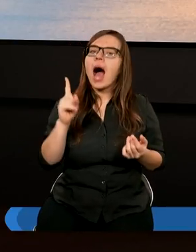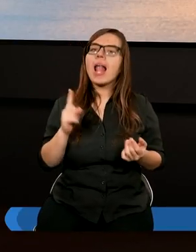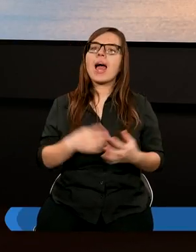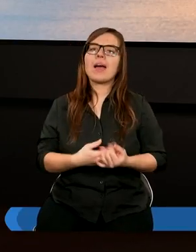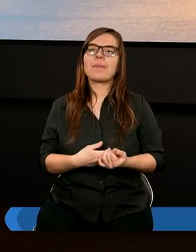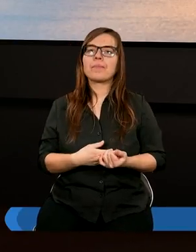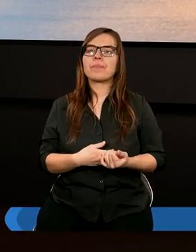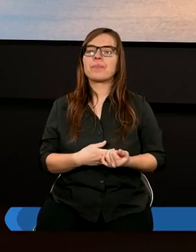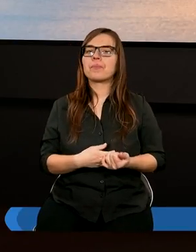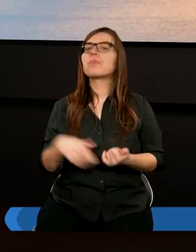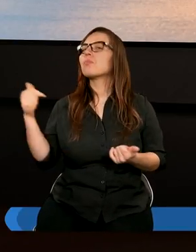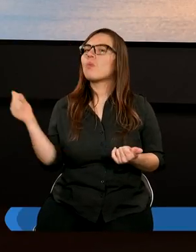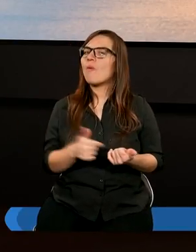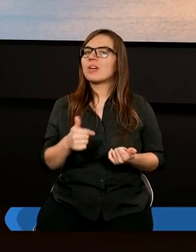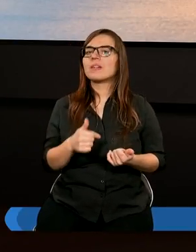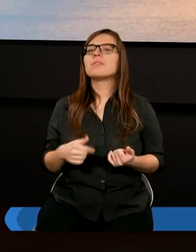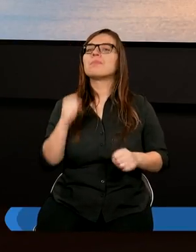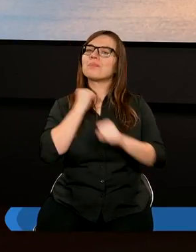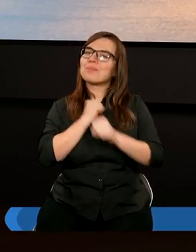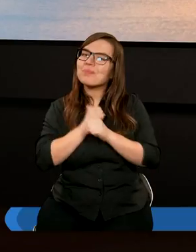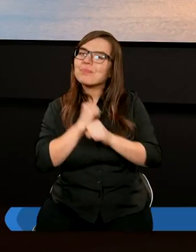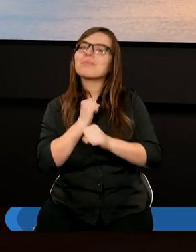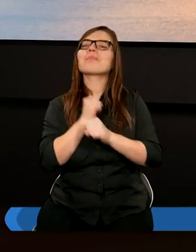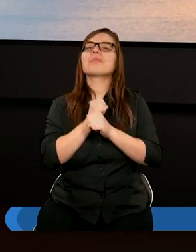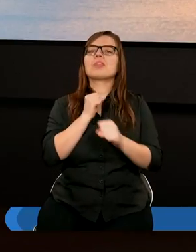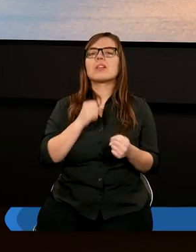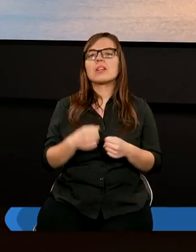powinniśmy pracować,